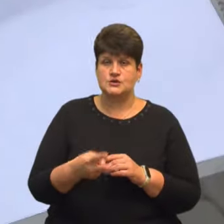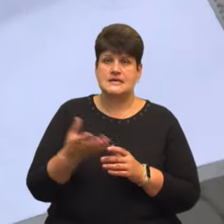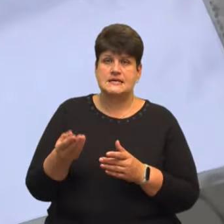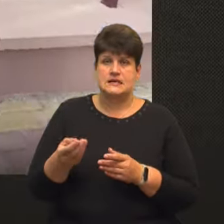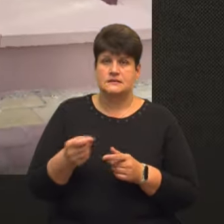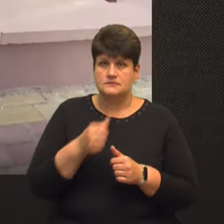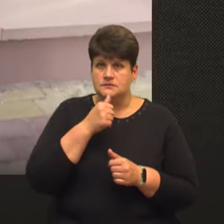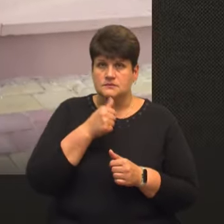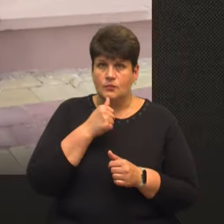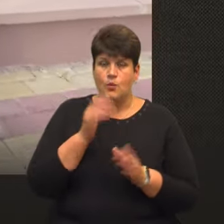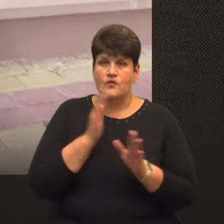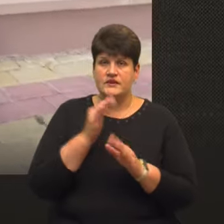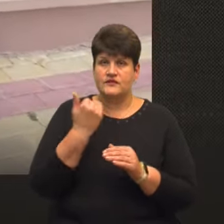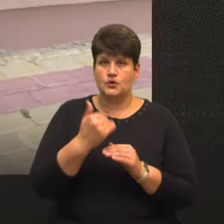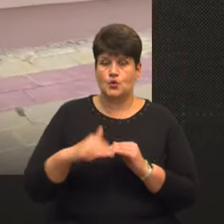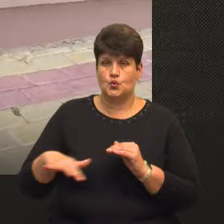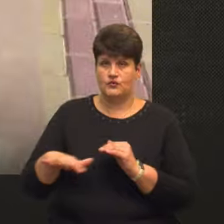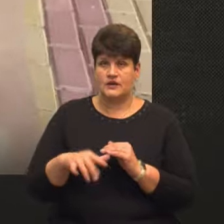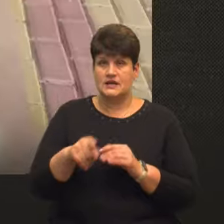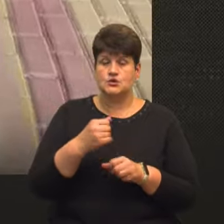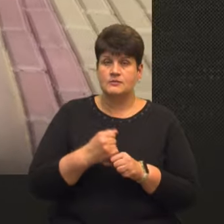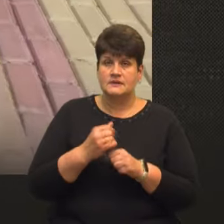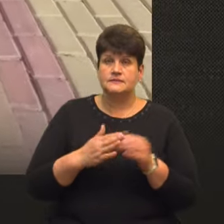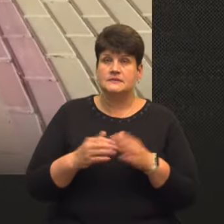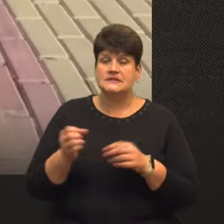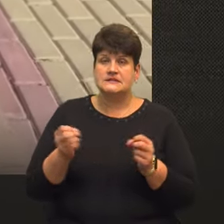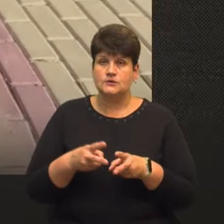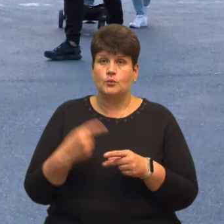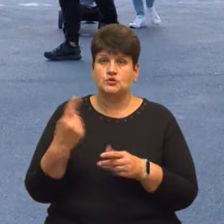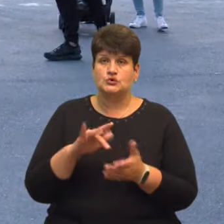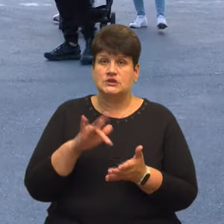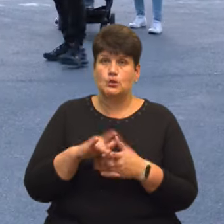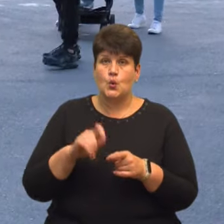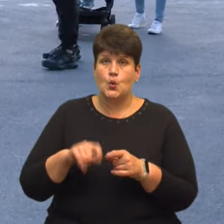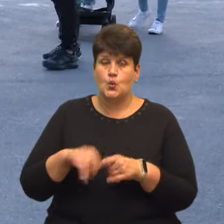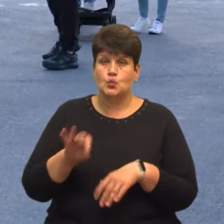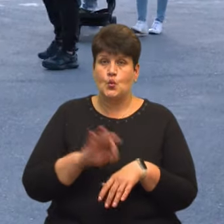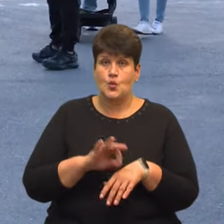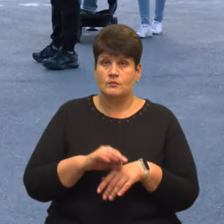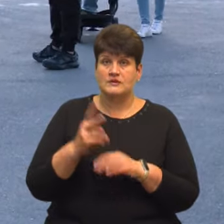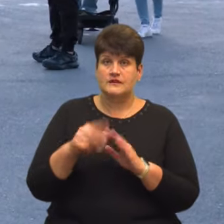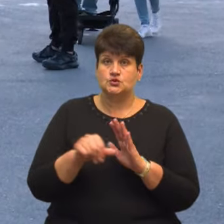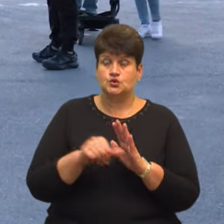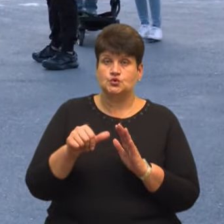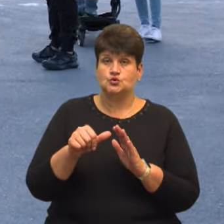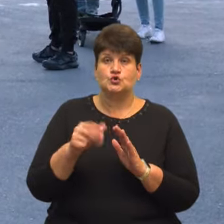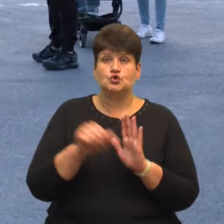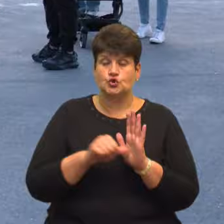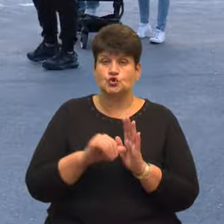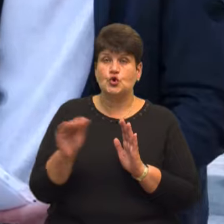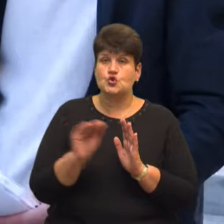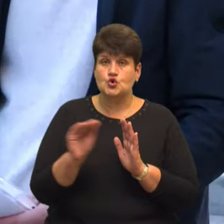їхньому дворі. Каже, їх зробили фахівці обласного центру контролю хвороб. Адже 6 жовтня жителі звернулись до